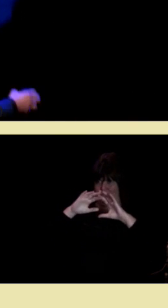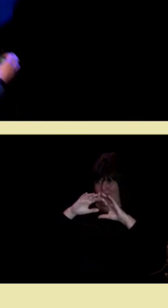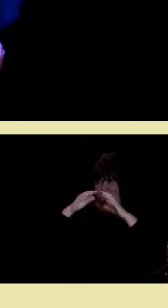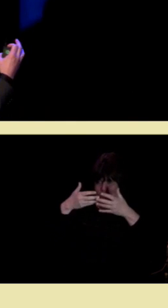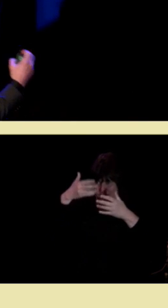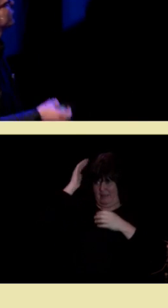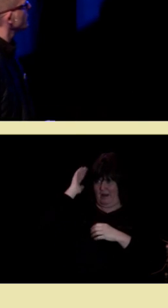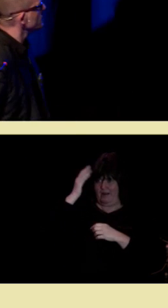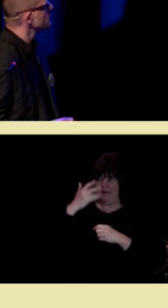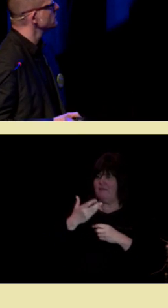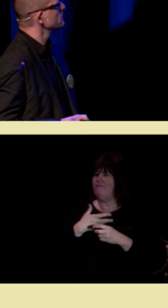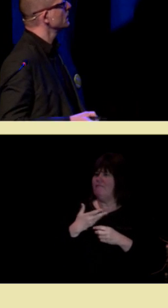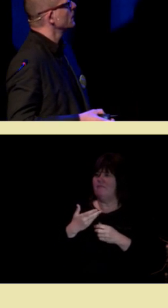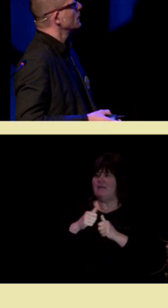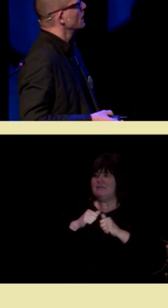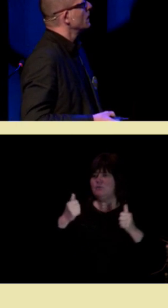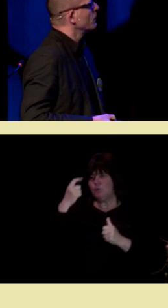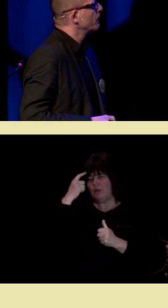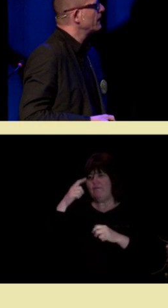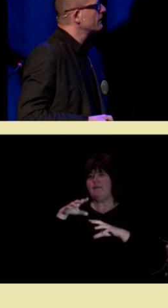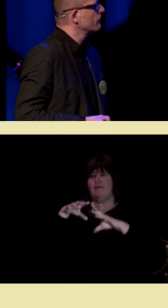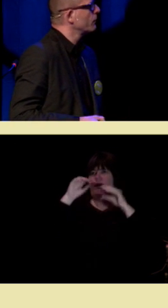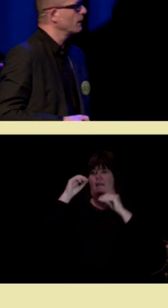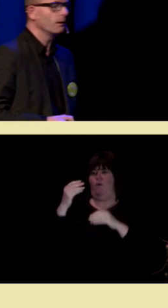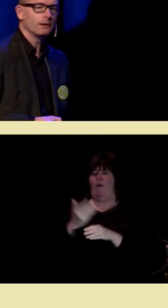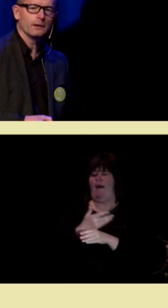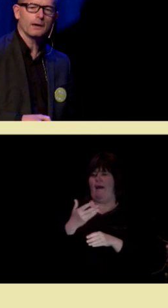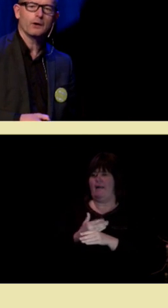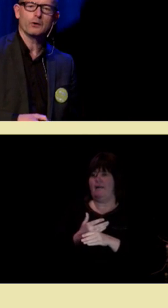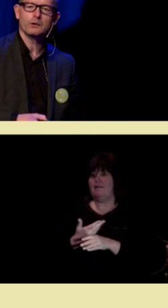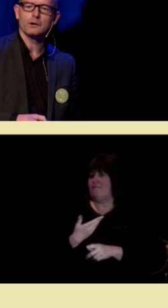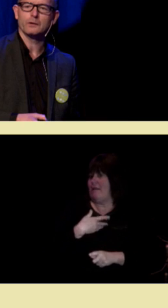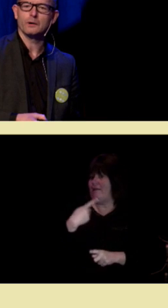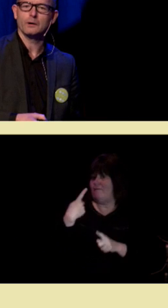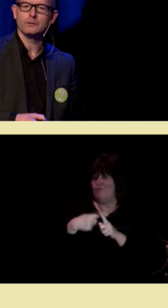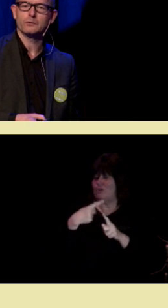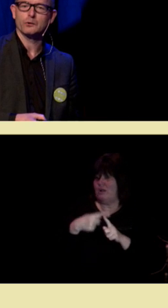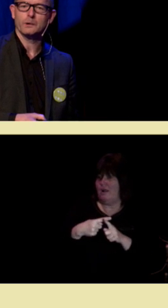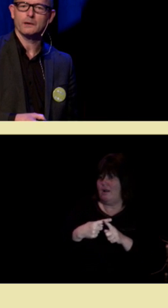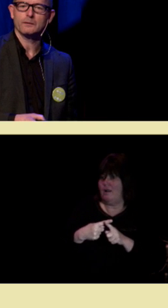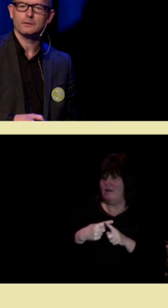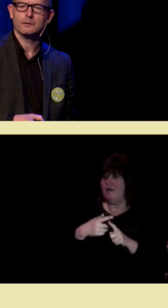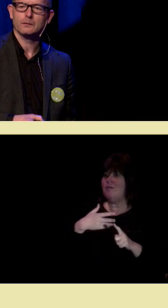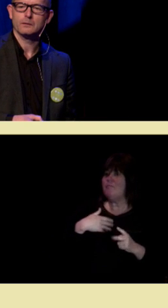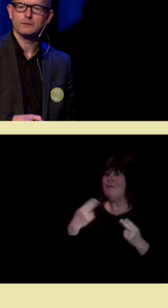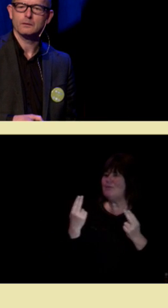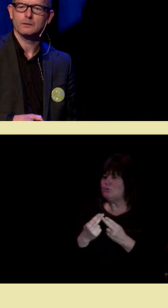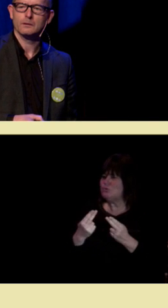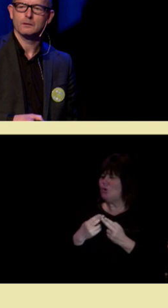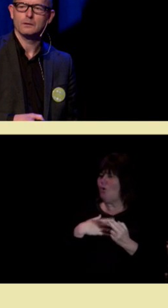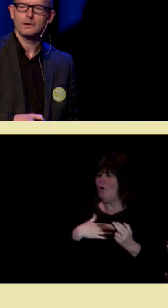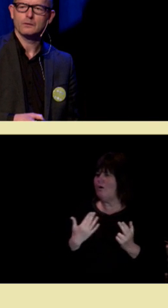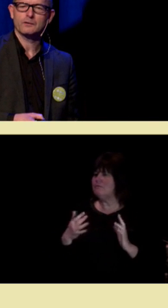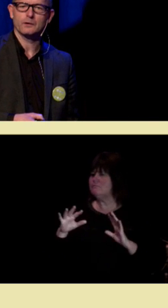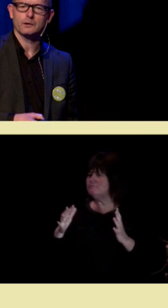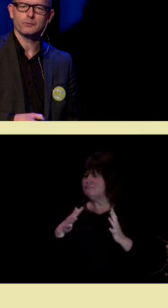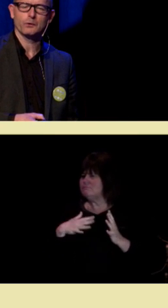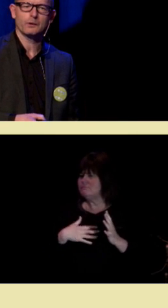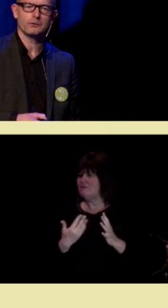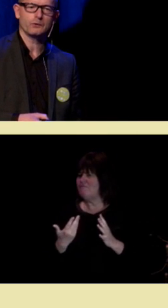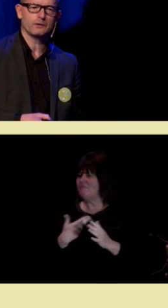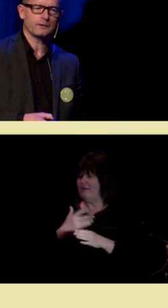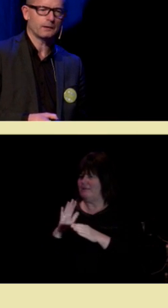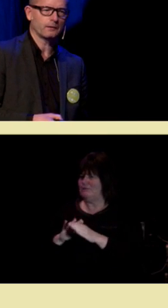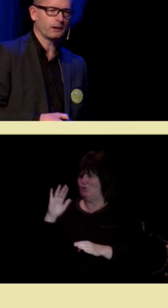gir oss en kjempefordel, men prisen for det er høy grad av sårbarhet. Når jeg snakker til